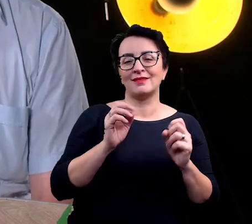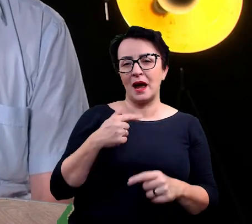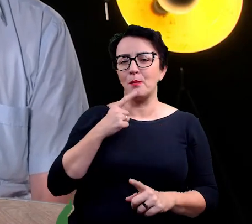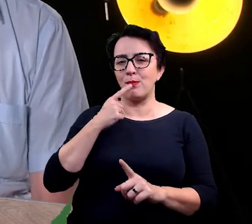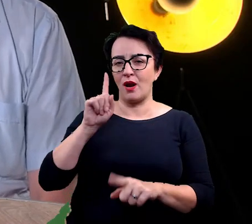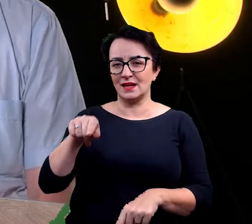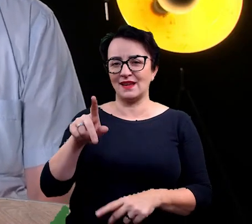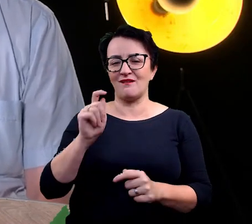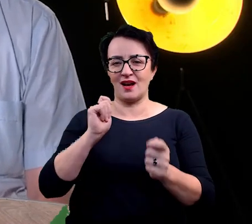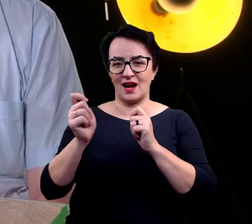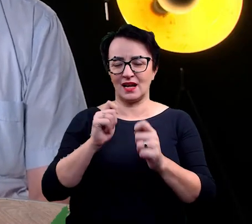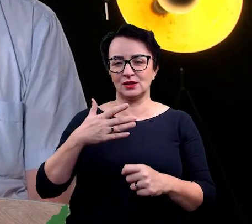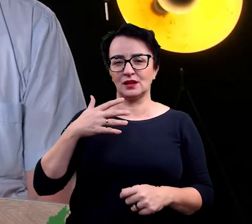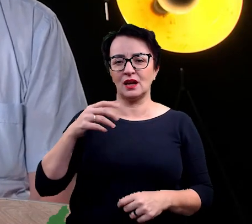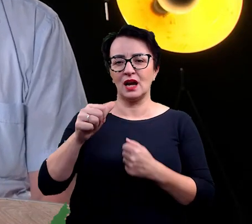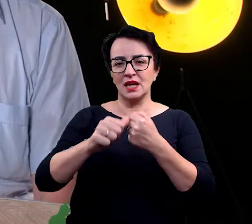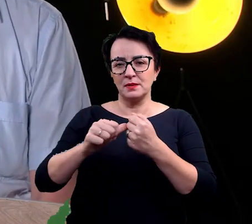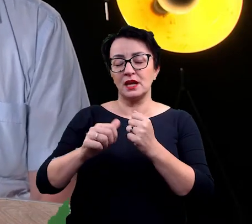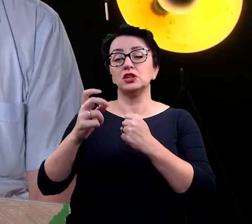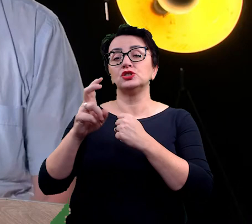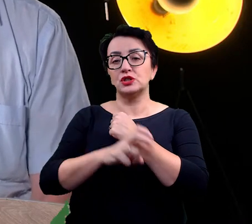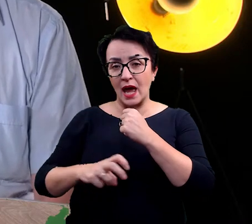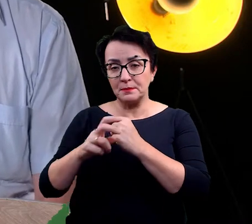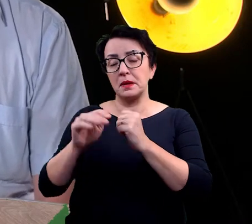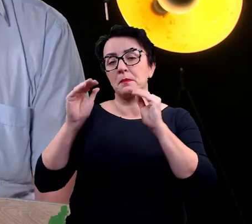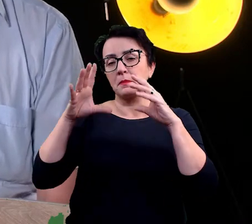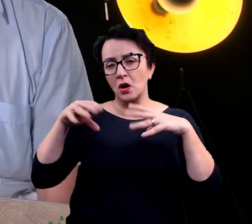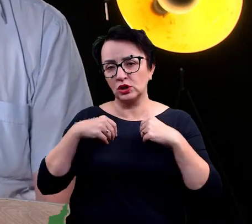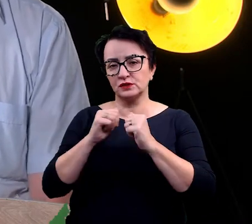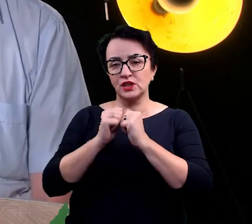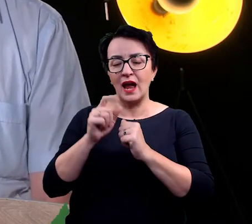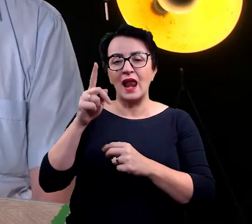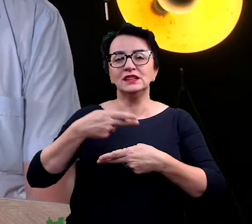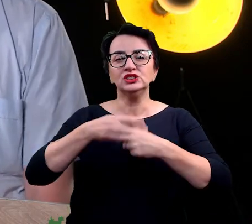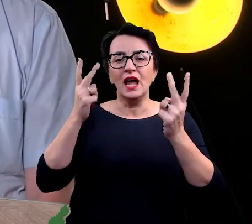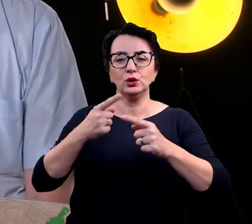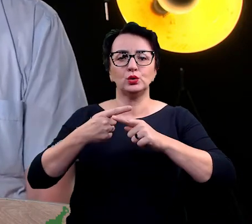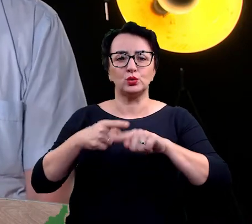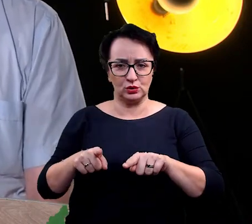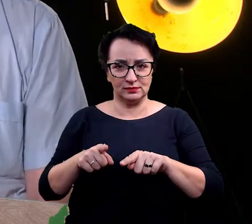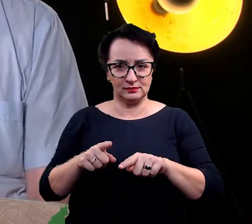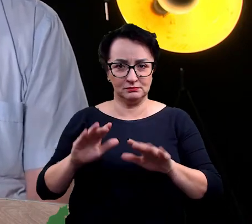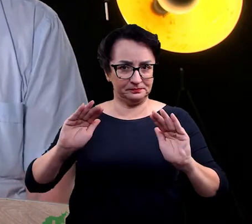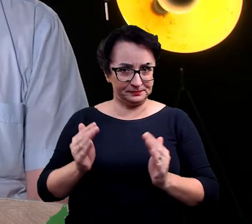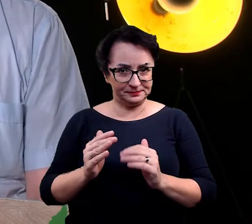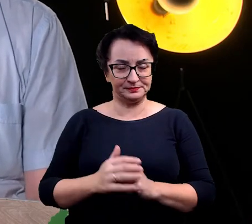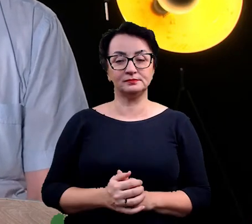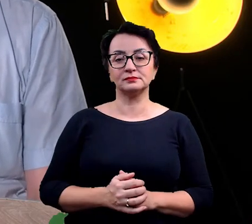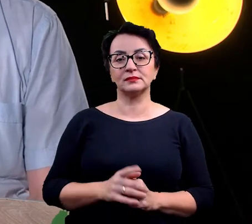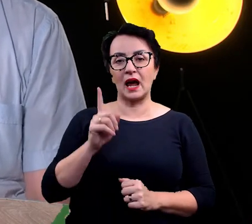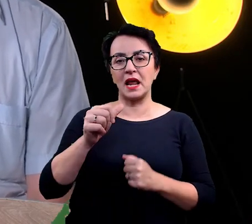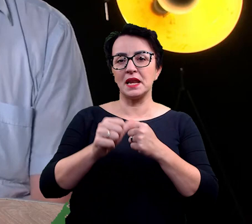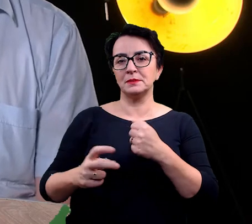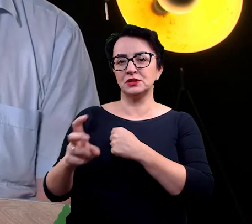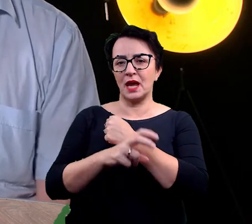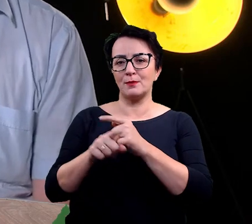najlepszy moment, żeby podziwiać, we wrześniu nawet też, ale już dni są krótsze we wrześniu. Natomiast lipiec, sierpień to jest